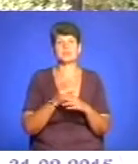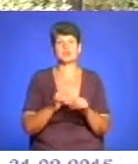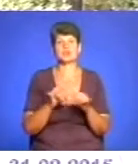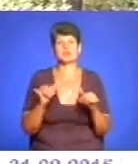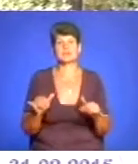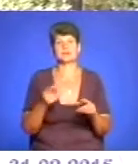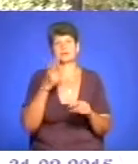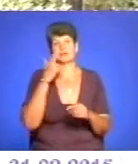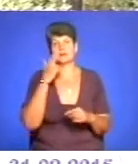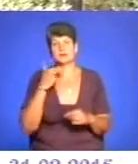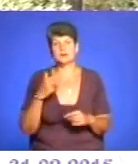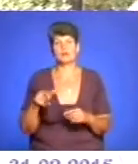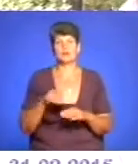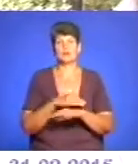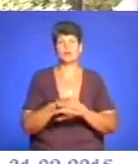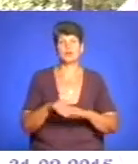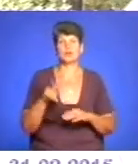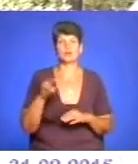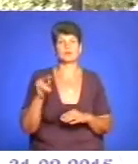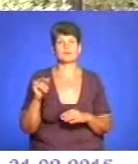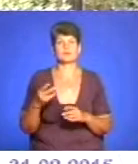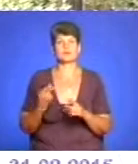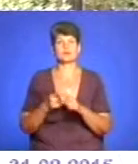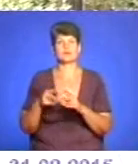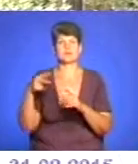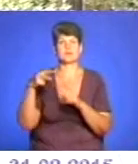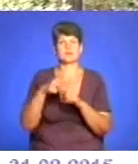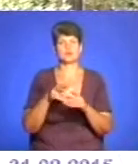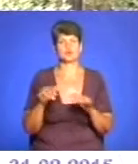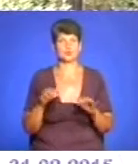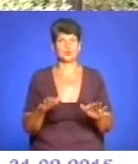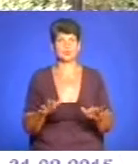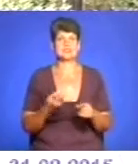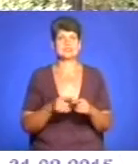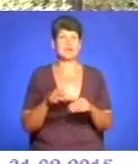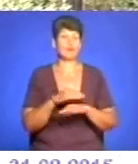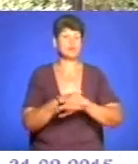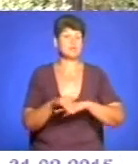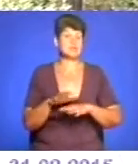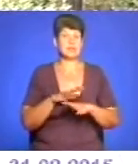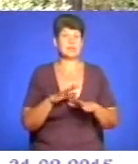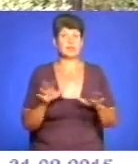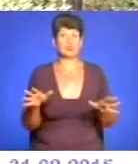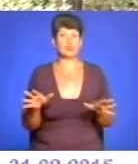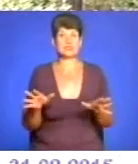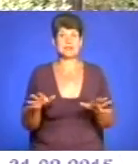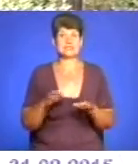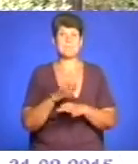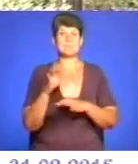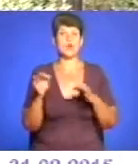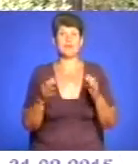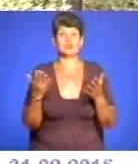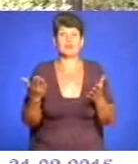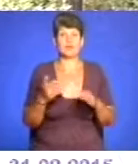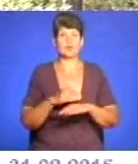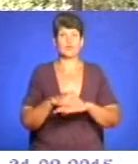і пристосування вулиці Личаківського до такого навантаженого руху, тому що ця вулиця не була безпосередньо запроєктована як